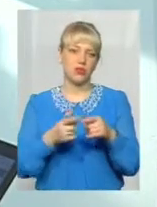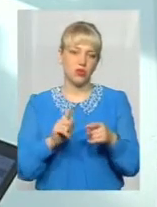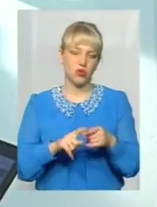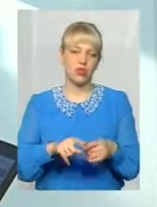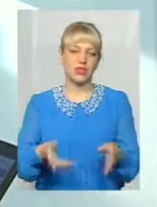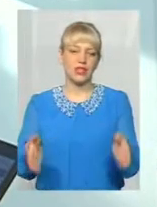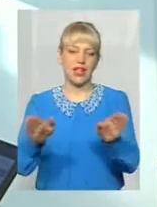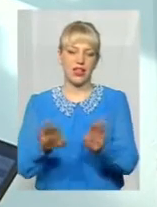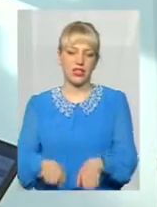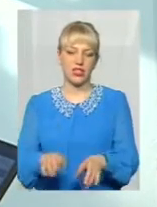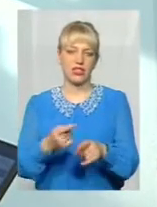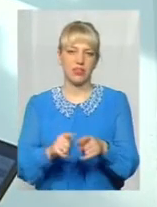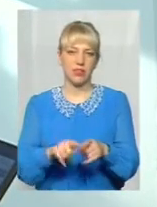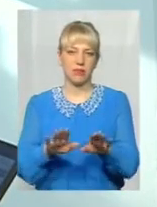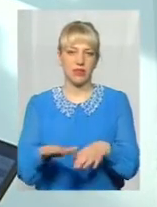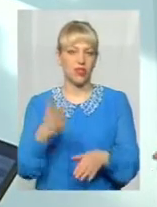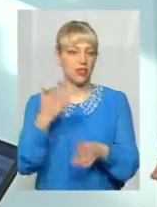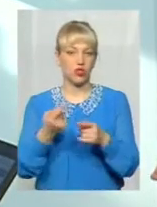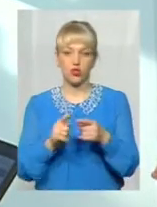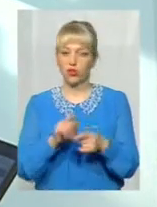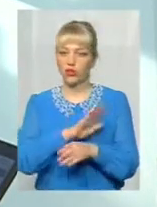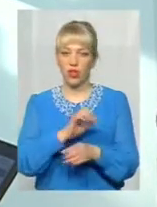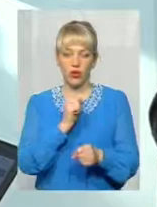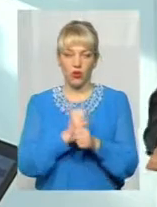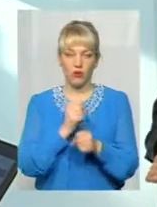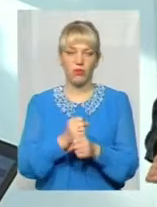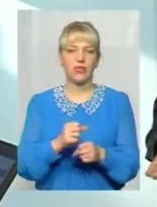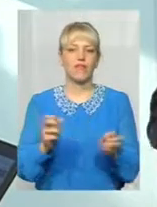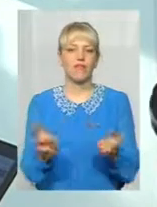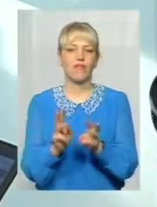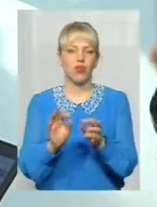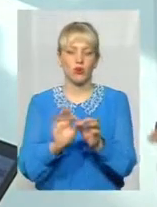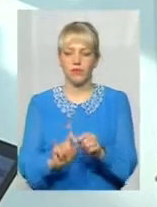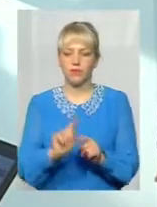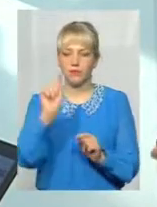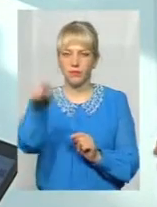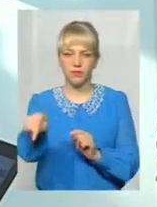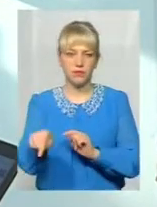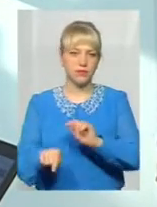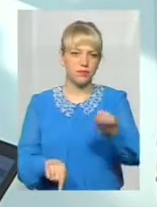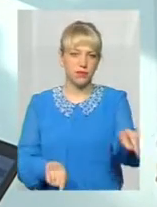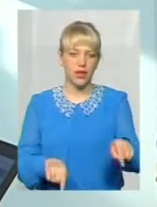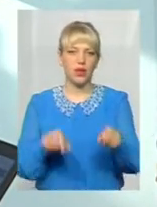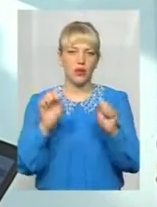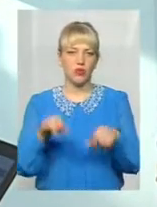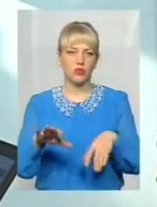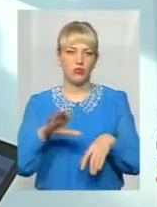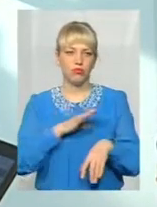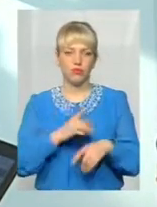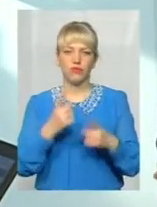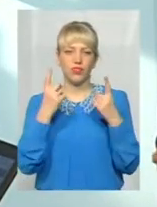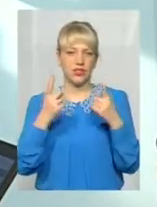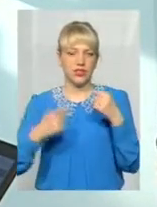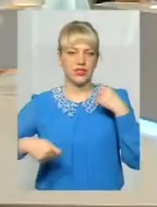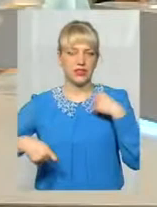розмуховий, іскри підуть по лісовій пістилці. Спочатку низова пожежа, потім верхова і дуже великі збитки. Тому це саме головне